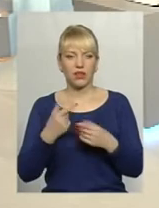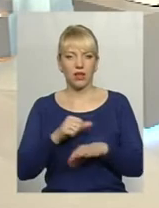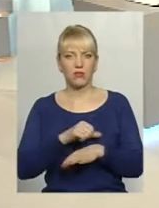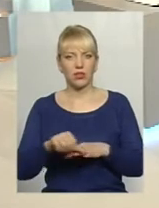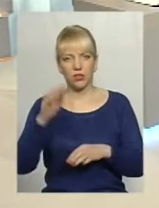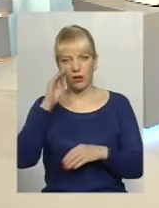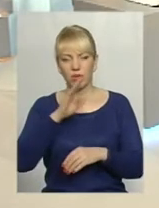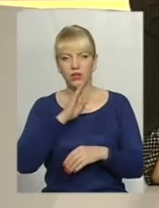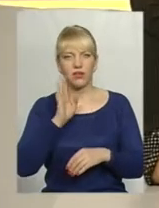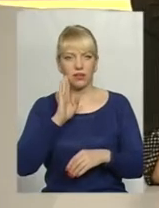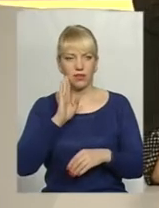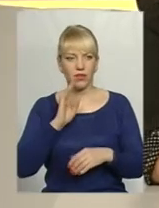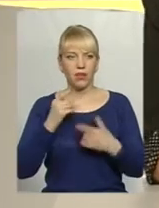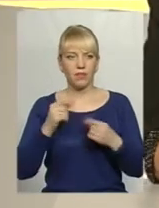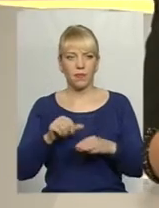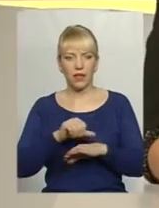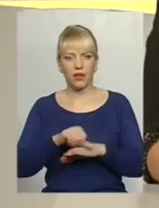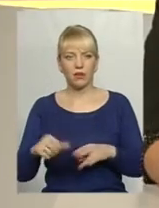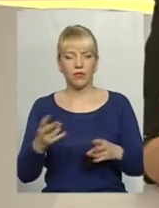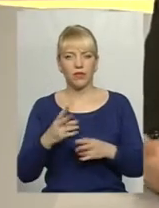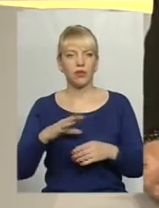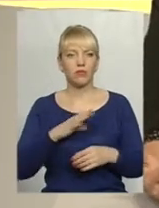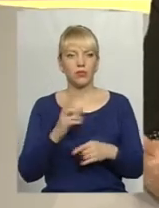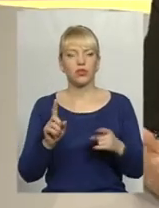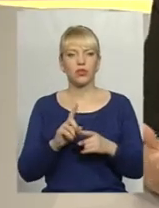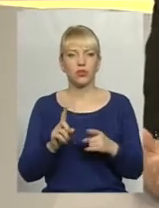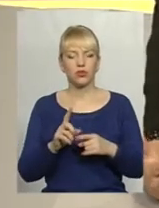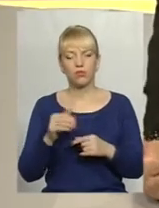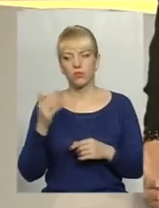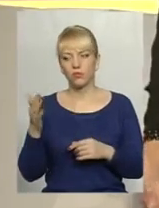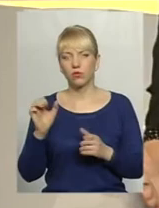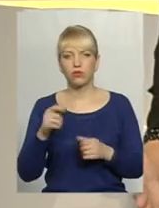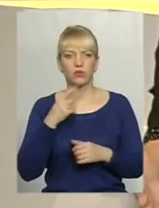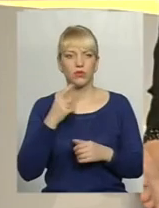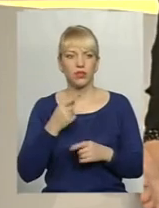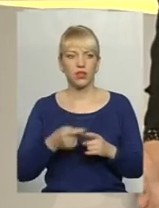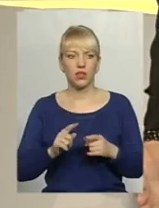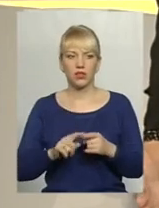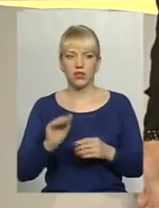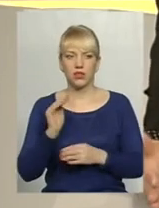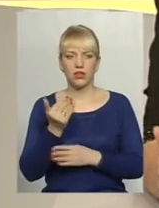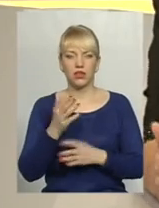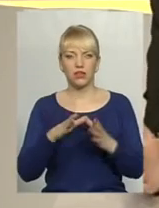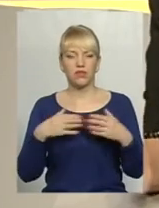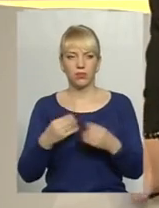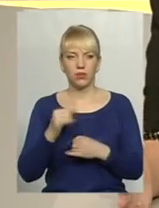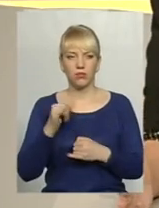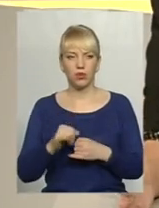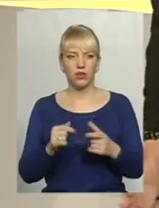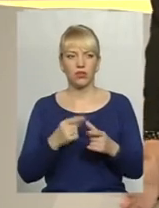батьків? Яка грань має бути, щоб з боку можна було сказати, ой, цій дитині в сім'ї погано, чи там